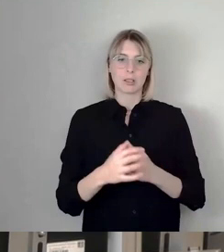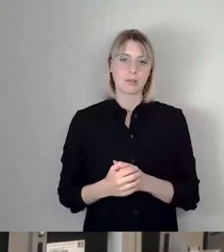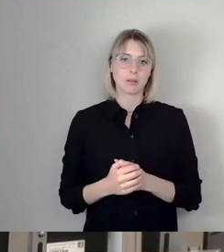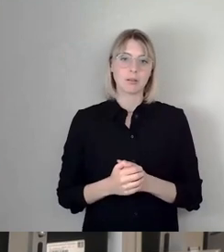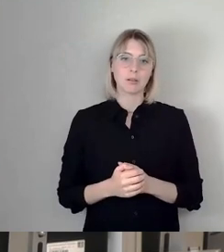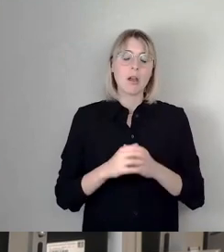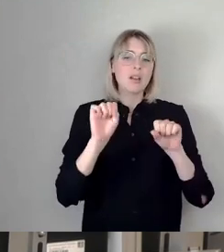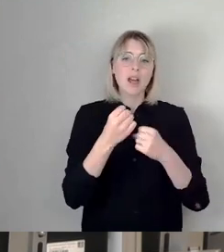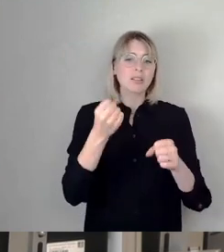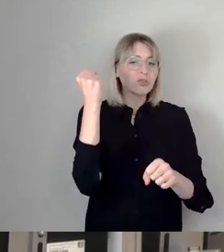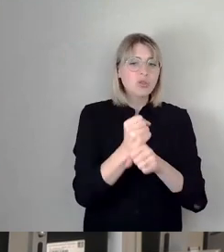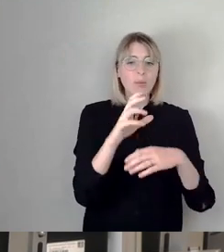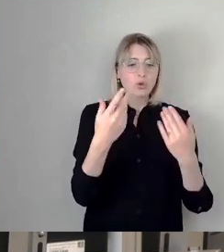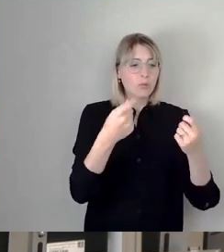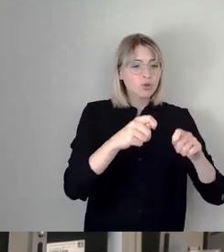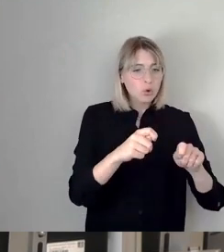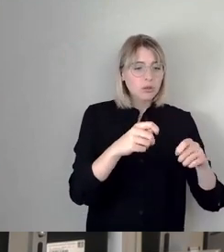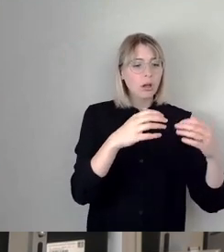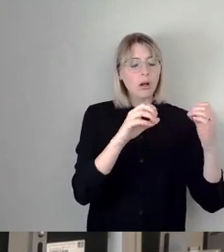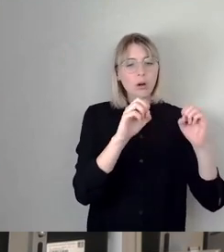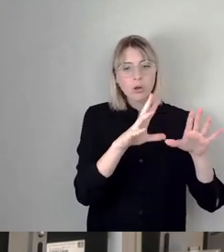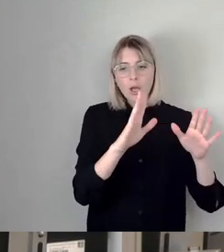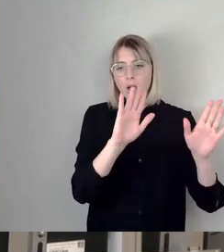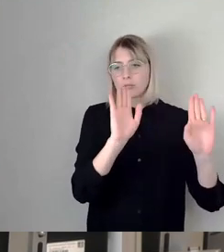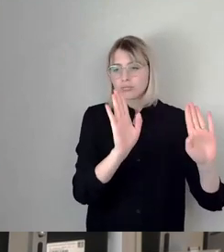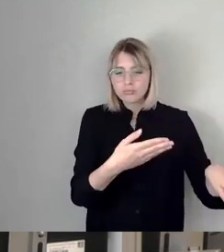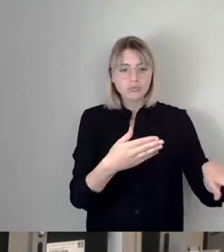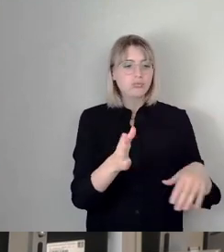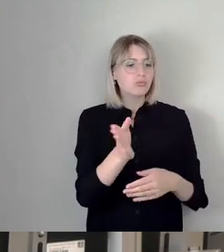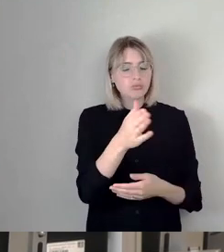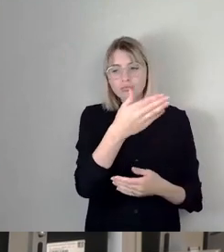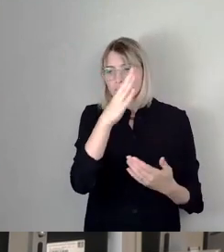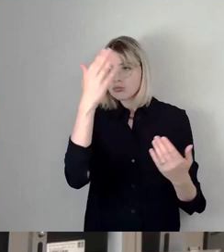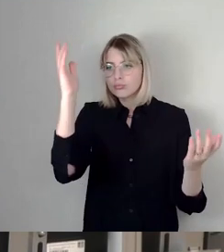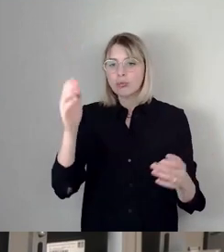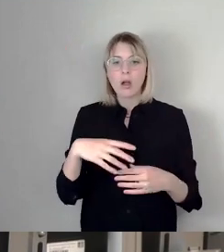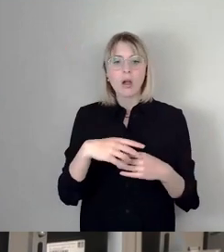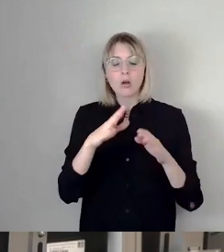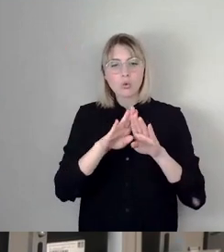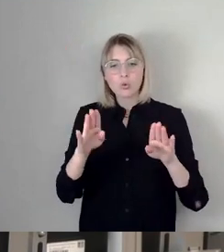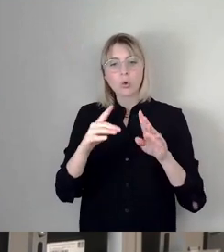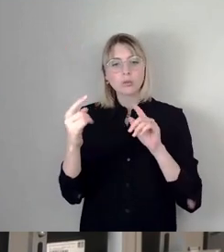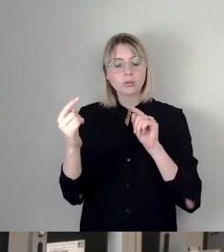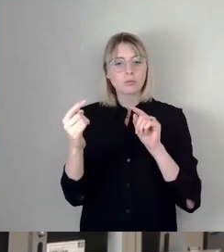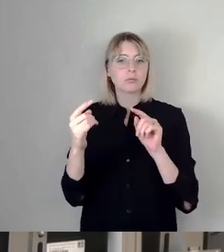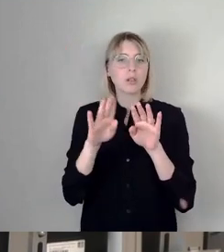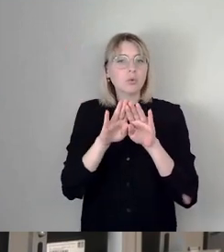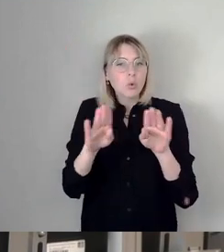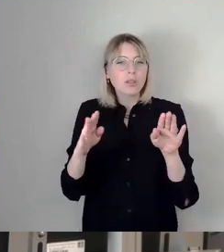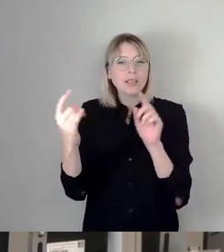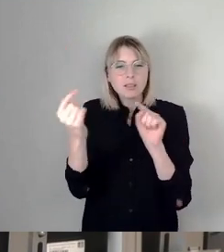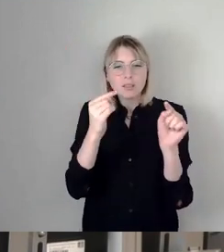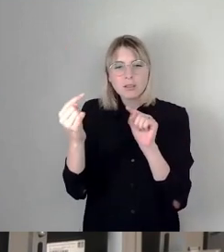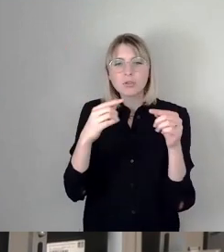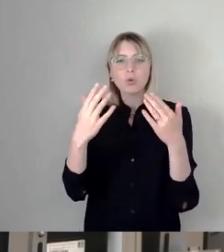jede Beschlussfassung dann alles wieder aufschnüren, Grundsatzdiskussionen dann führen, die wiederum dazu führen, dass die Verwaltung von